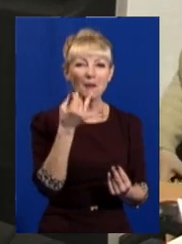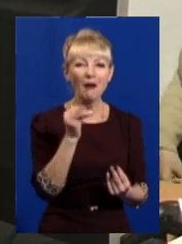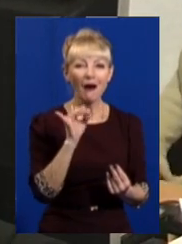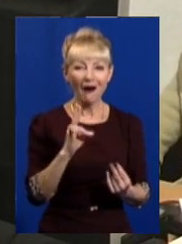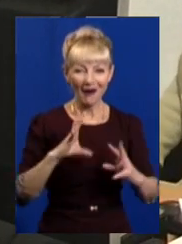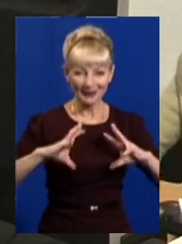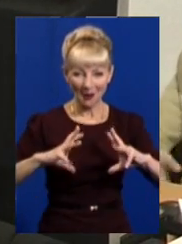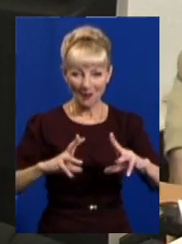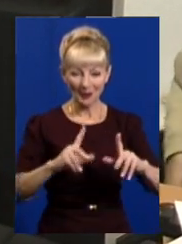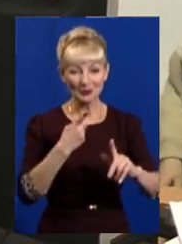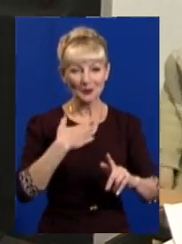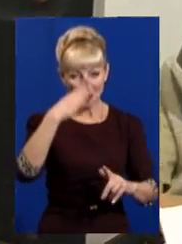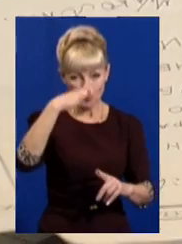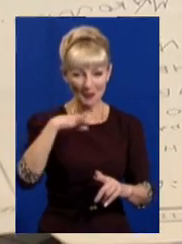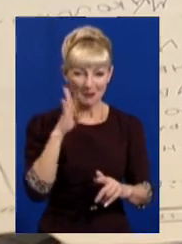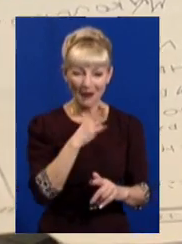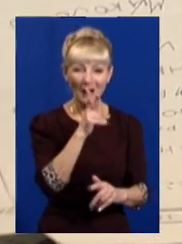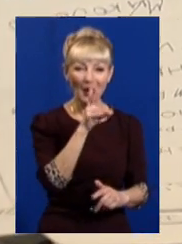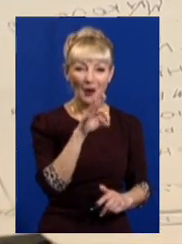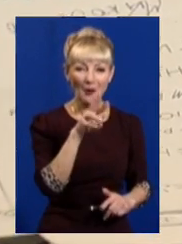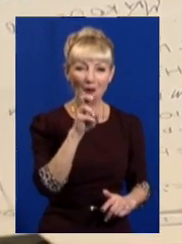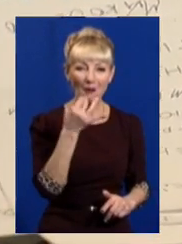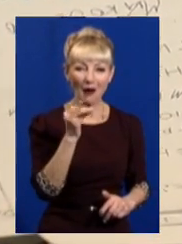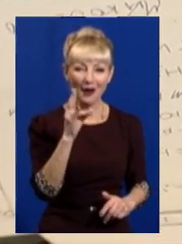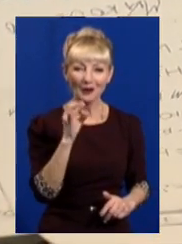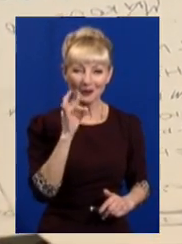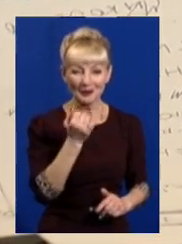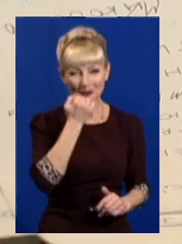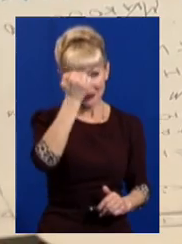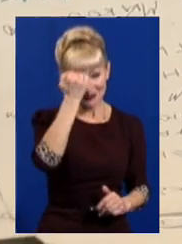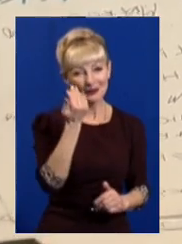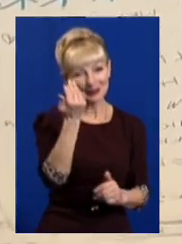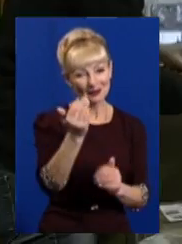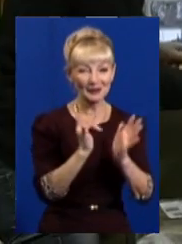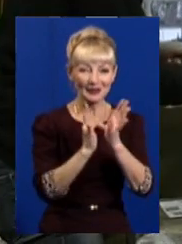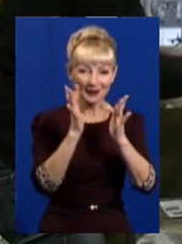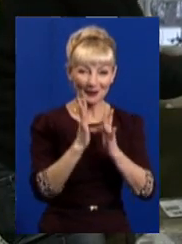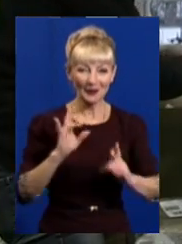тому що мій батько комбайнер. Спасіба тобі, Свят, Миколаю. Ось.